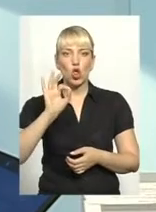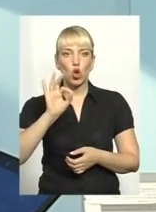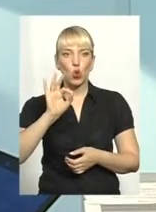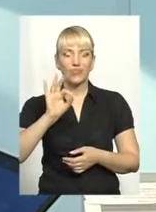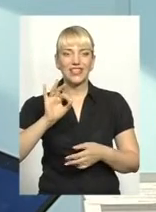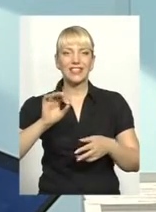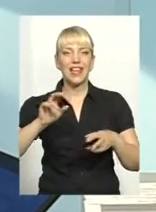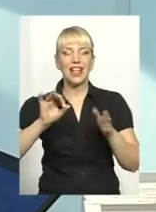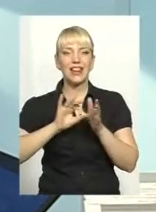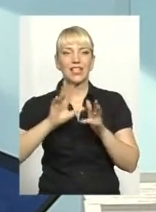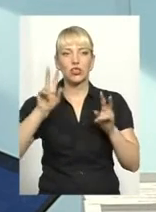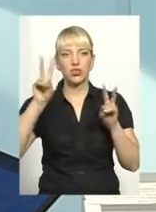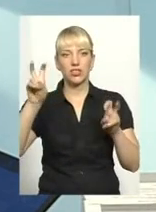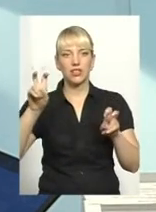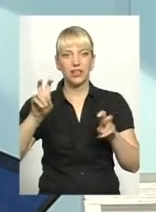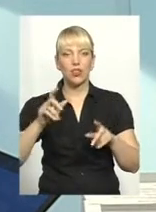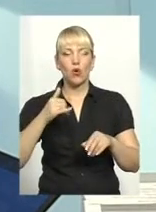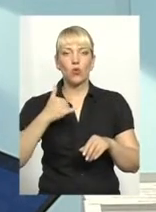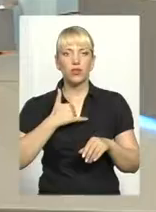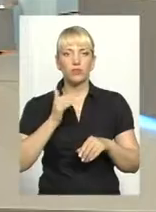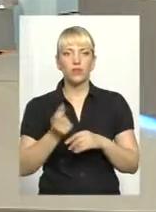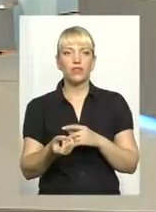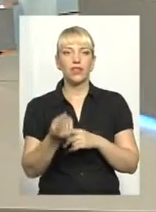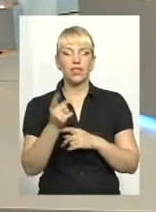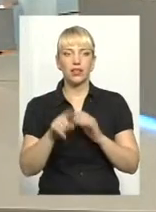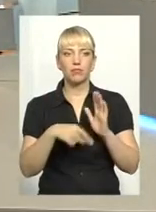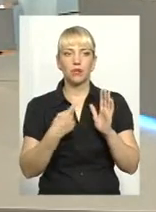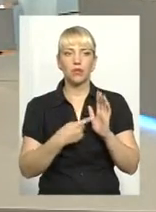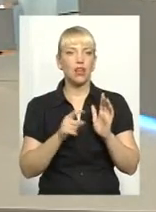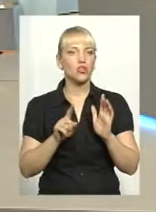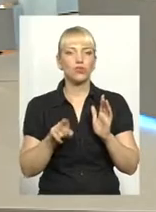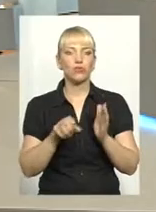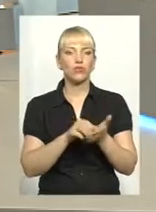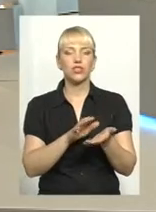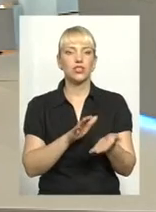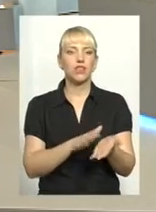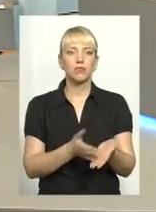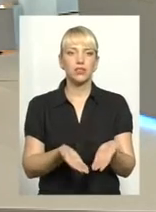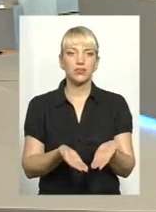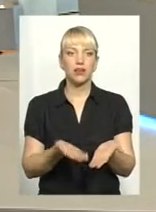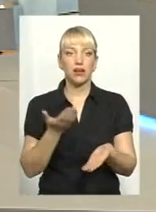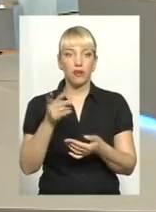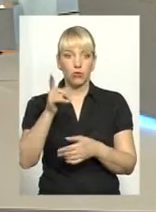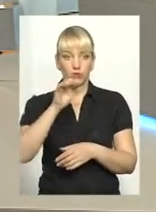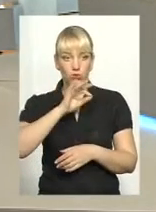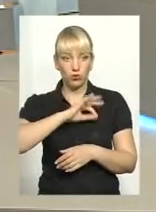декларації, зразу буде виникати запитання, а чому він її не відобразив, якщо він користується або володіє